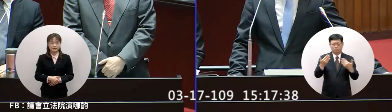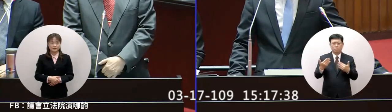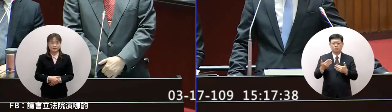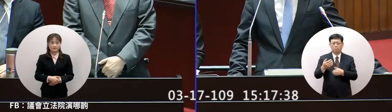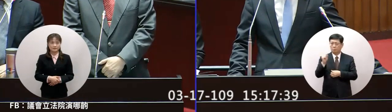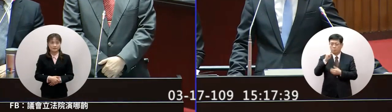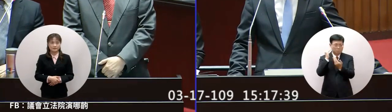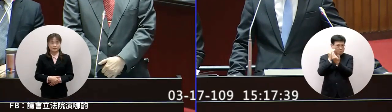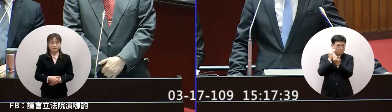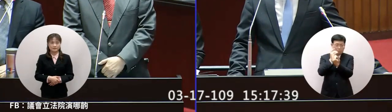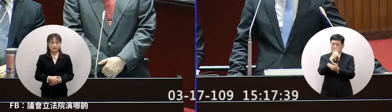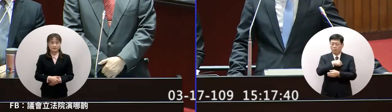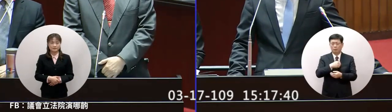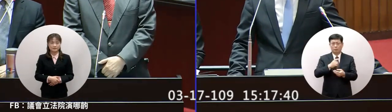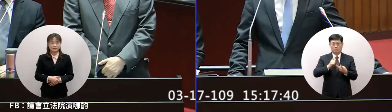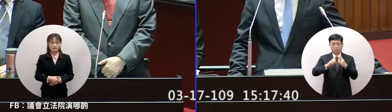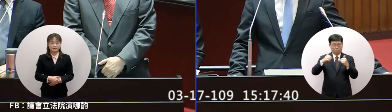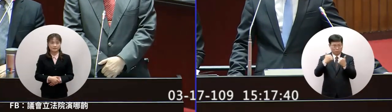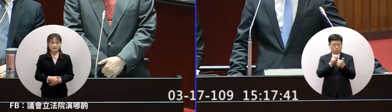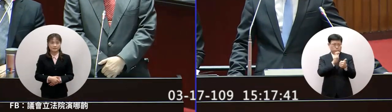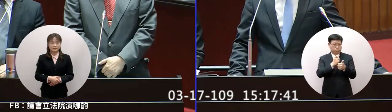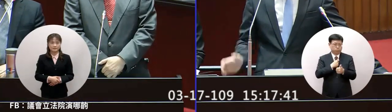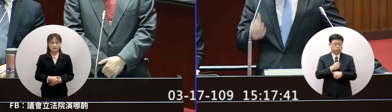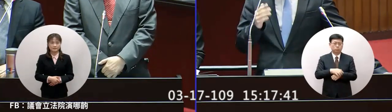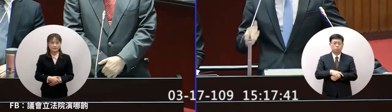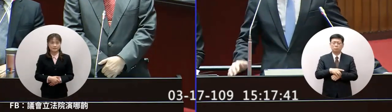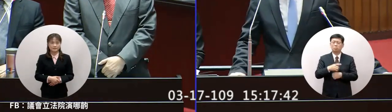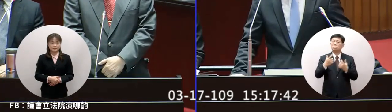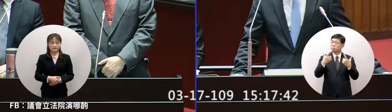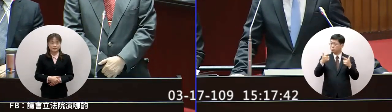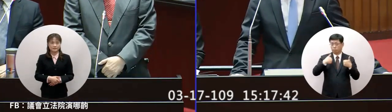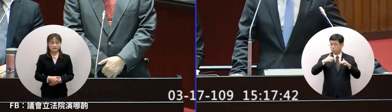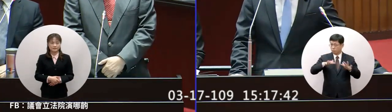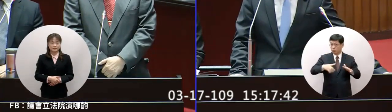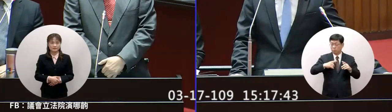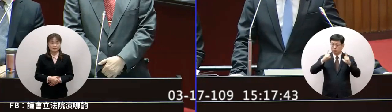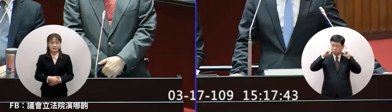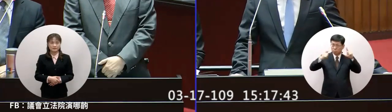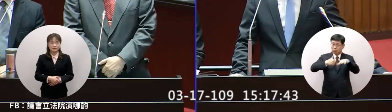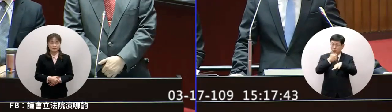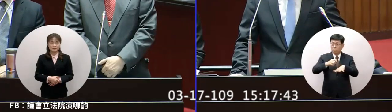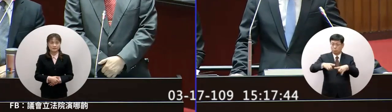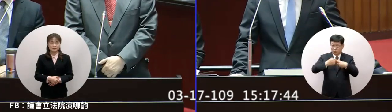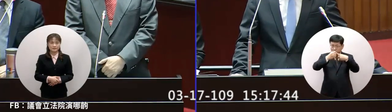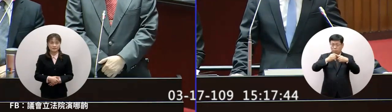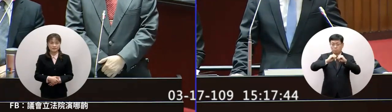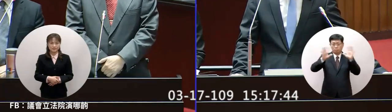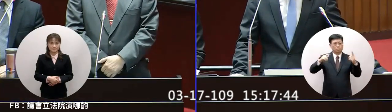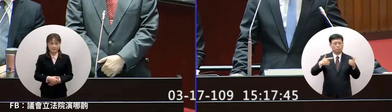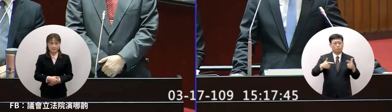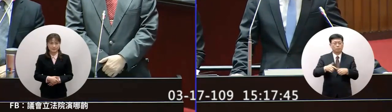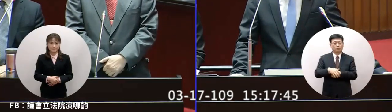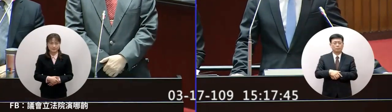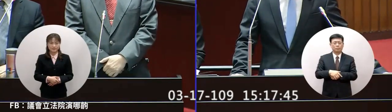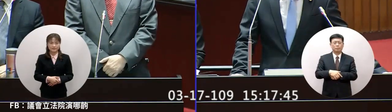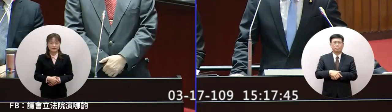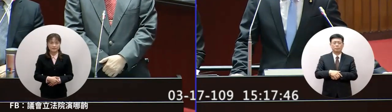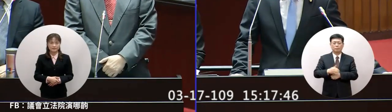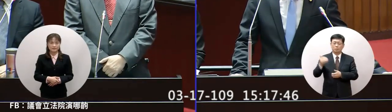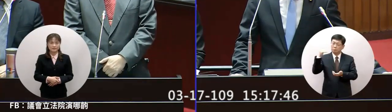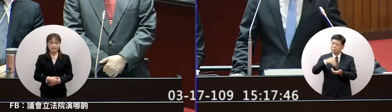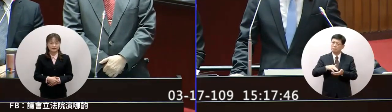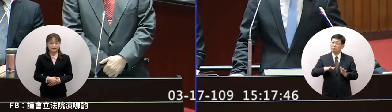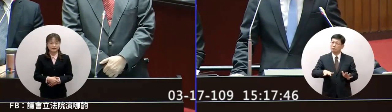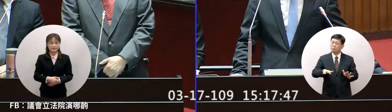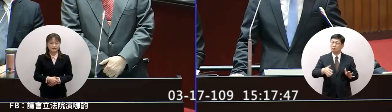不能夠黑箱國會要監督這個都不是我今天站在這邊第一次說出這些話來但是